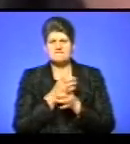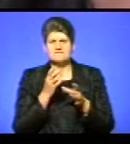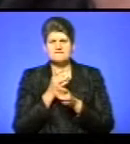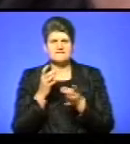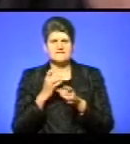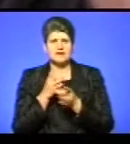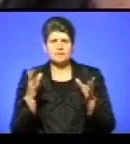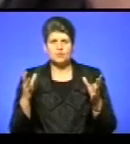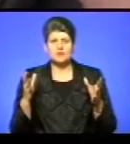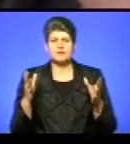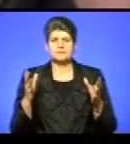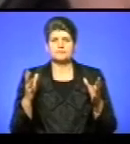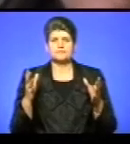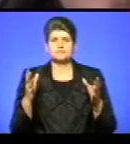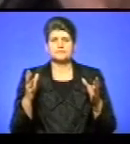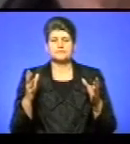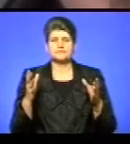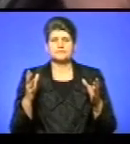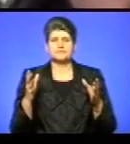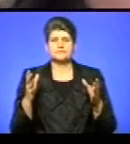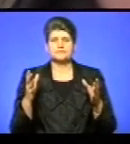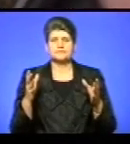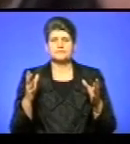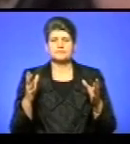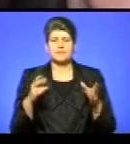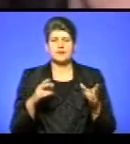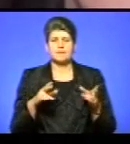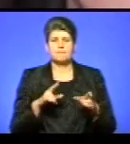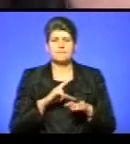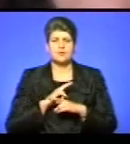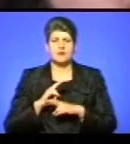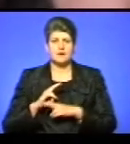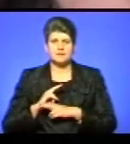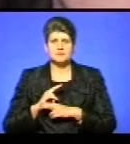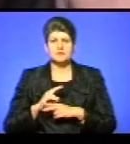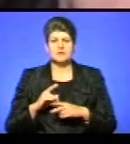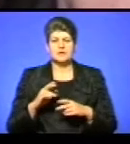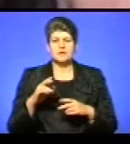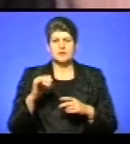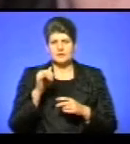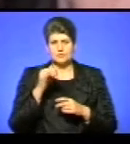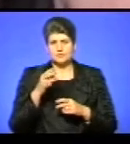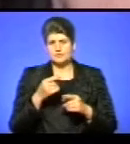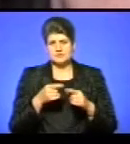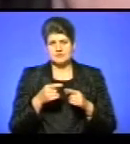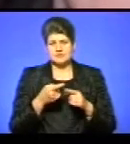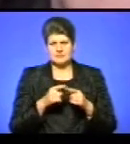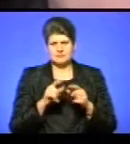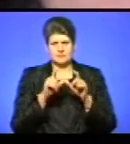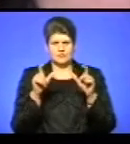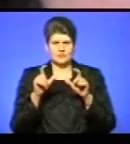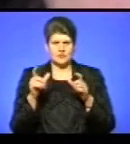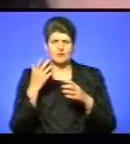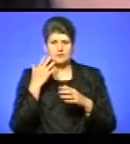погибші. Я не любив сам ходити з прапорами, цими лозунгами, але коли вже